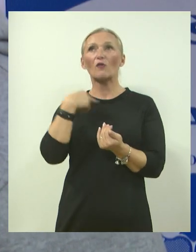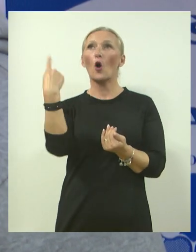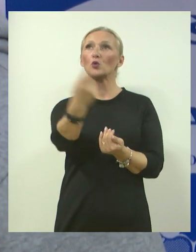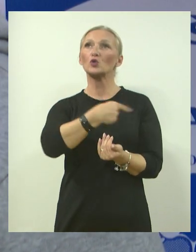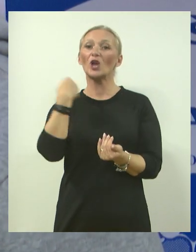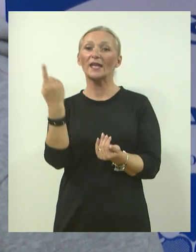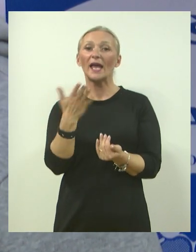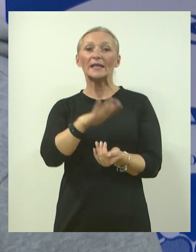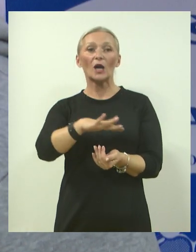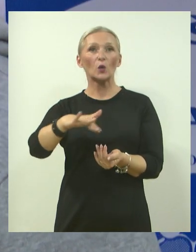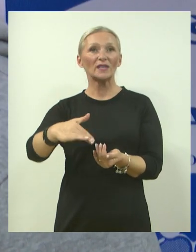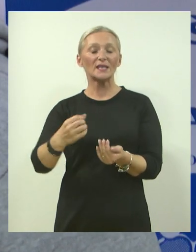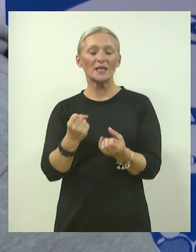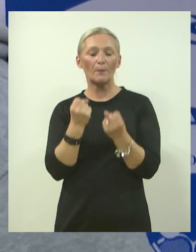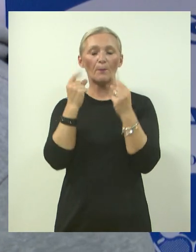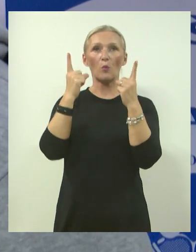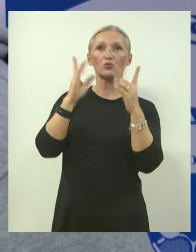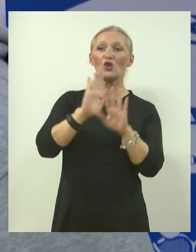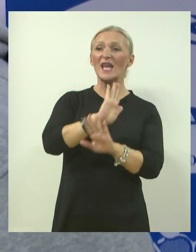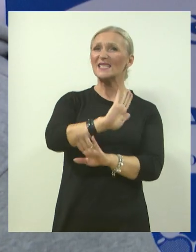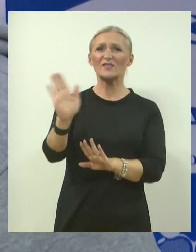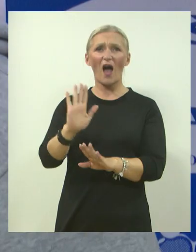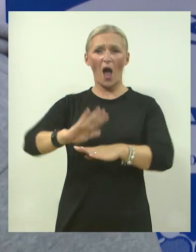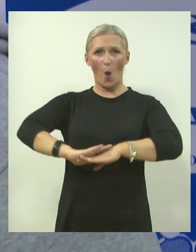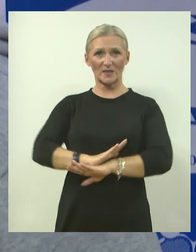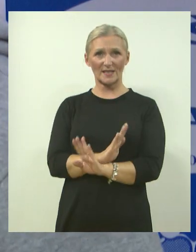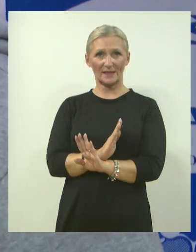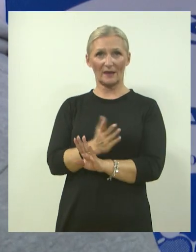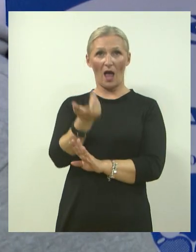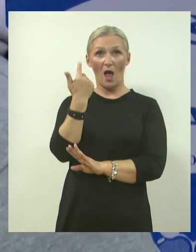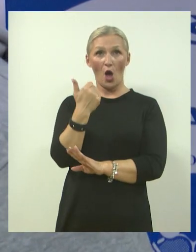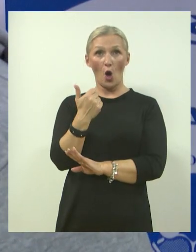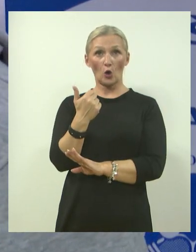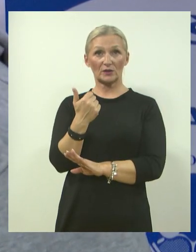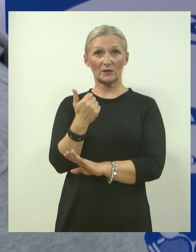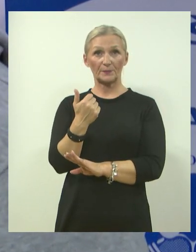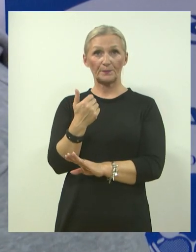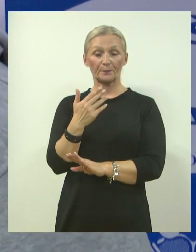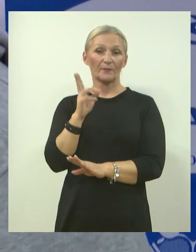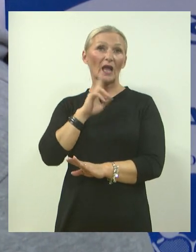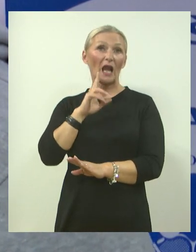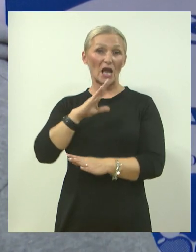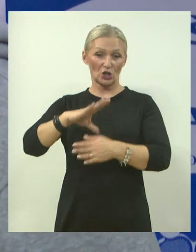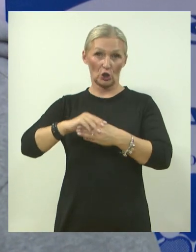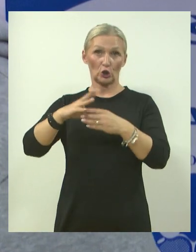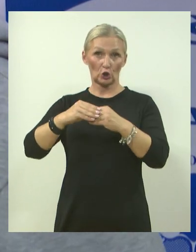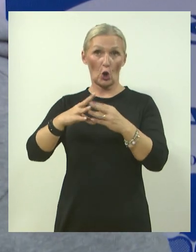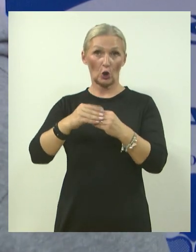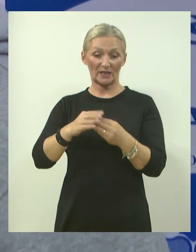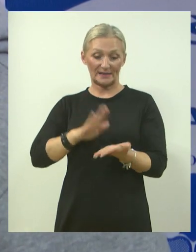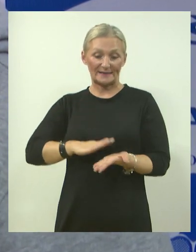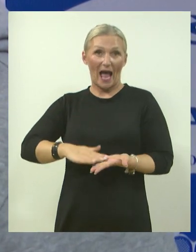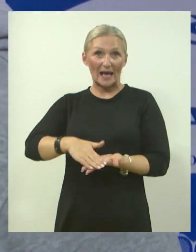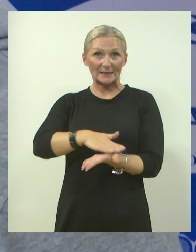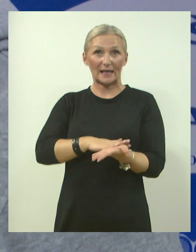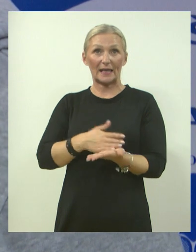kod njih u stvari pobuđe sva njihova osjetila. Od onih klasičnih dodira, različitih taktilnih,